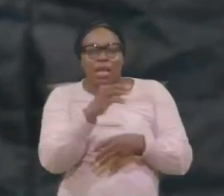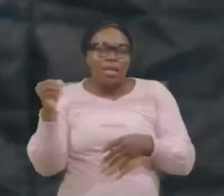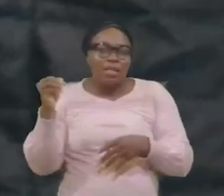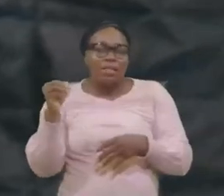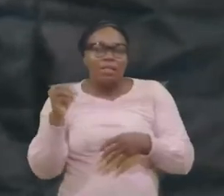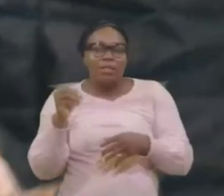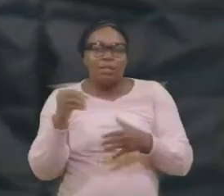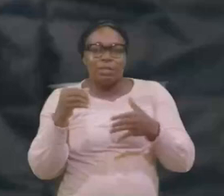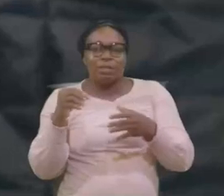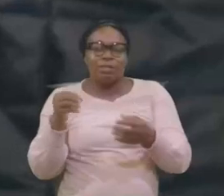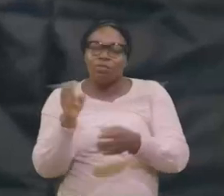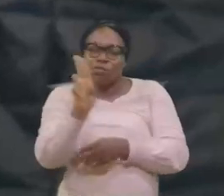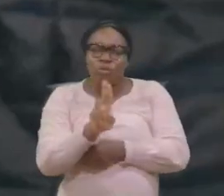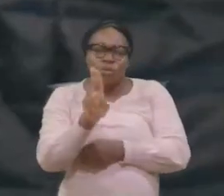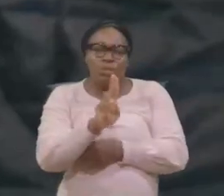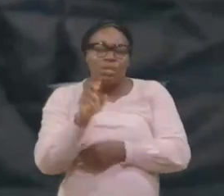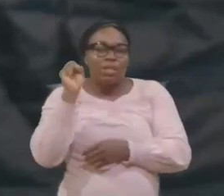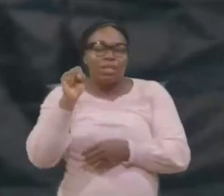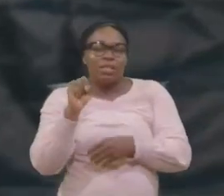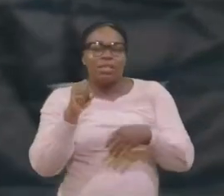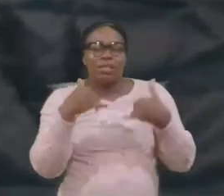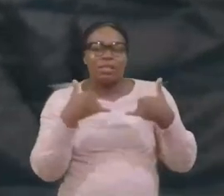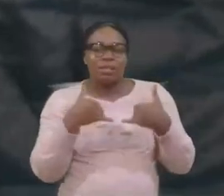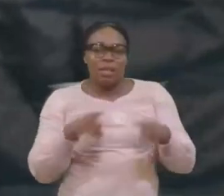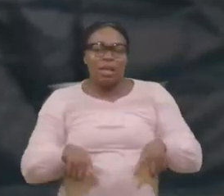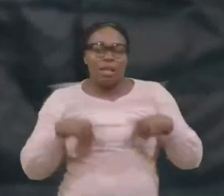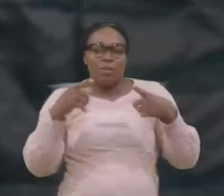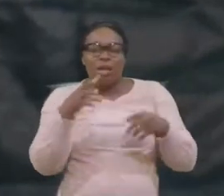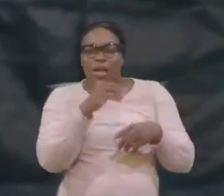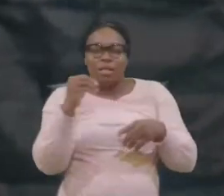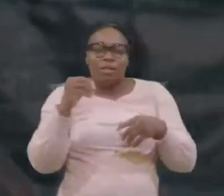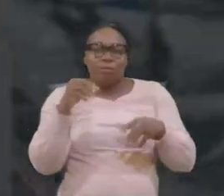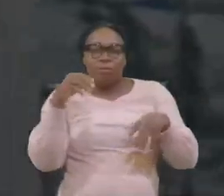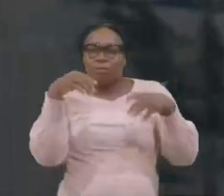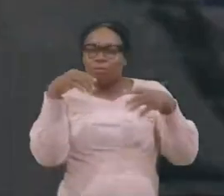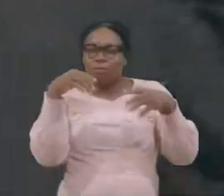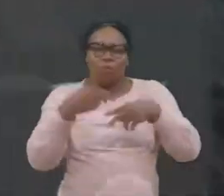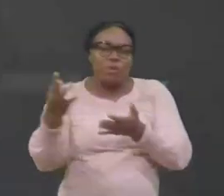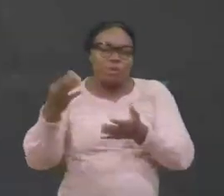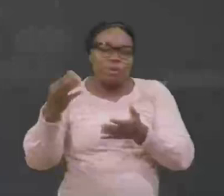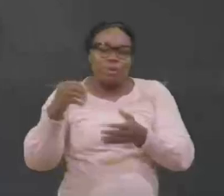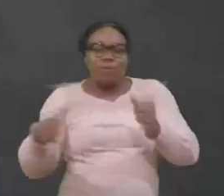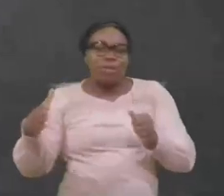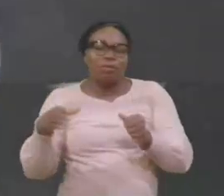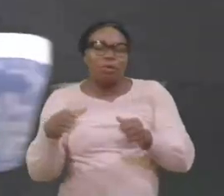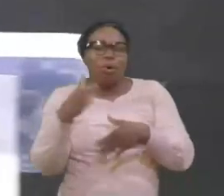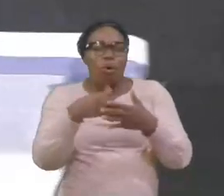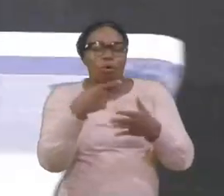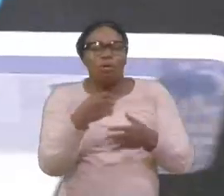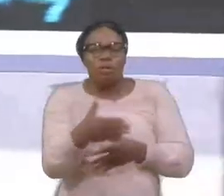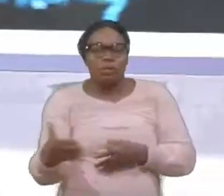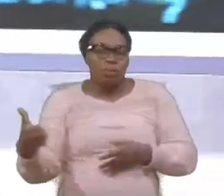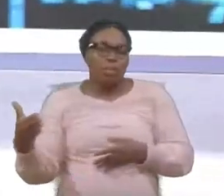il a joué avec la vie et il a tout perdu tout c'est bien et Dieu nous a